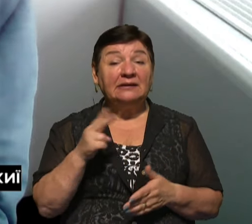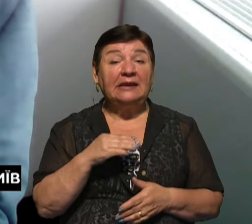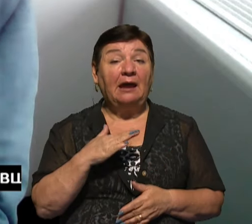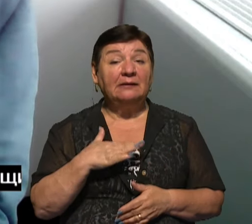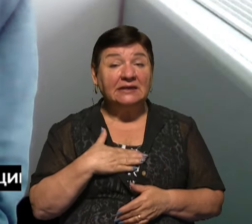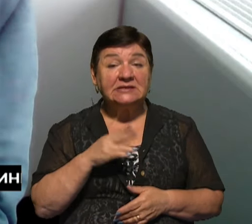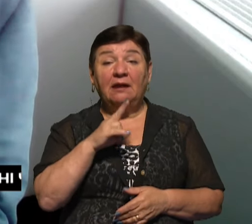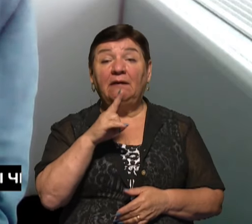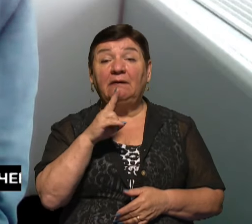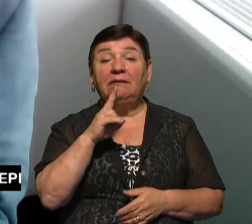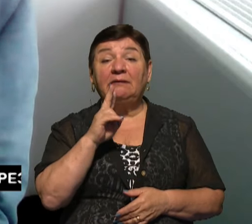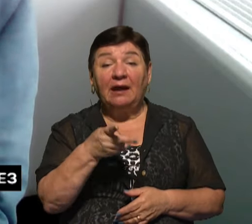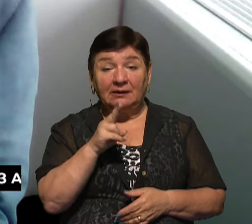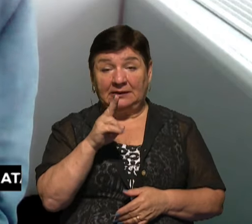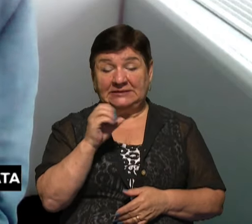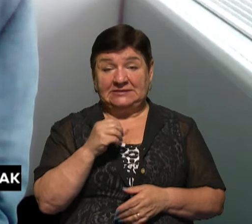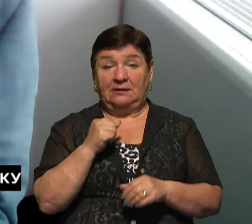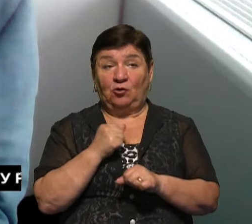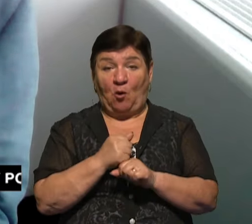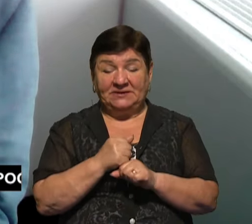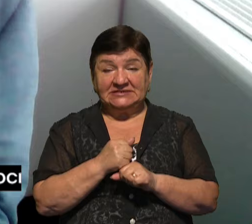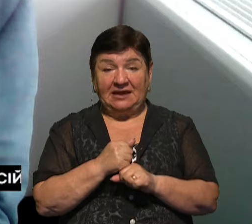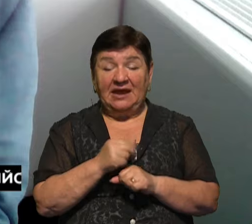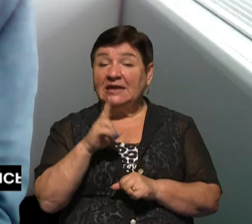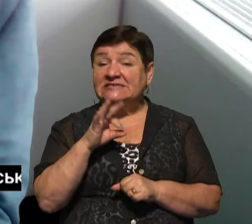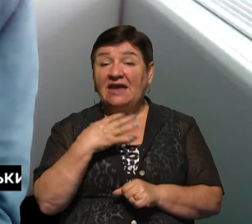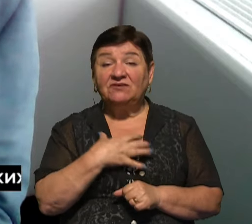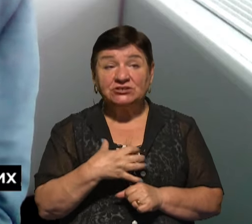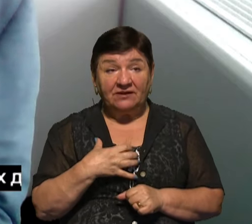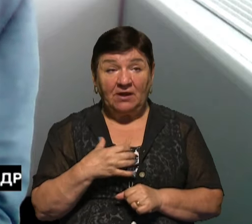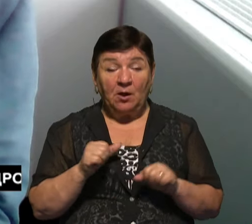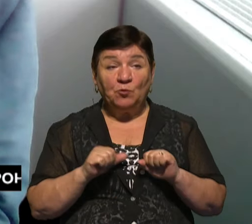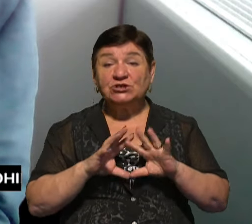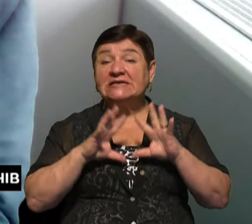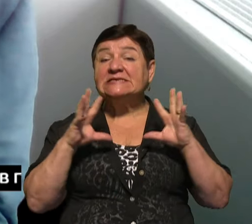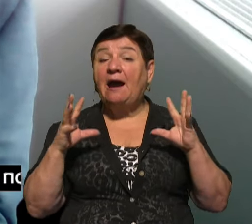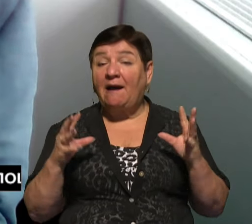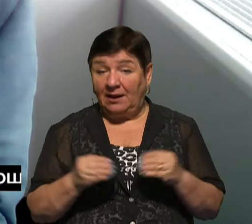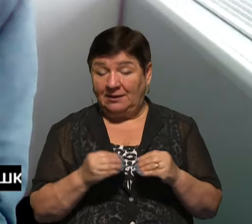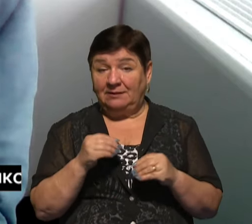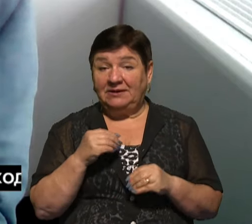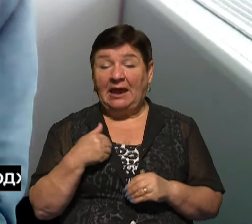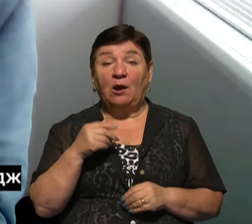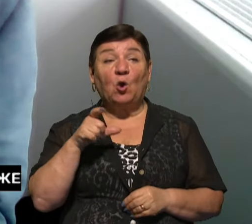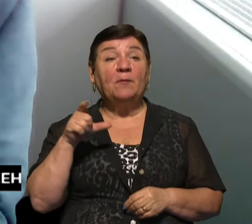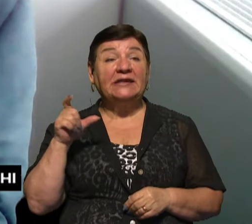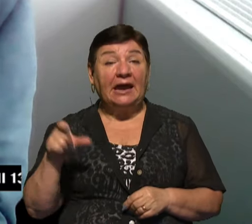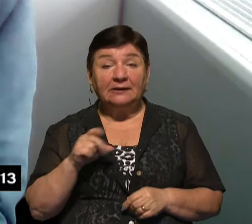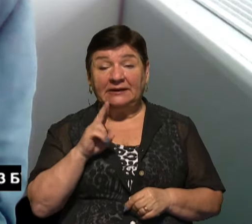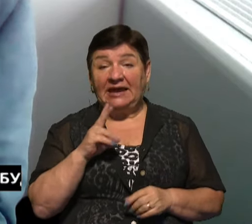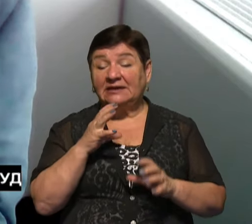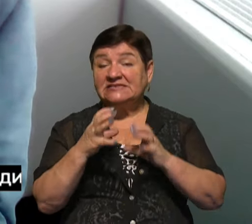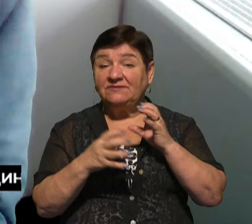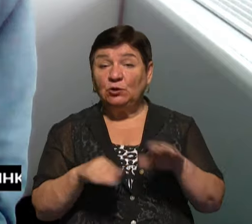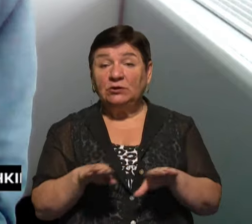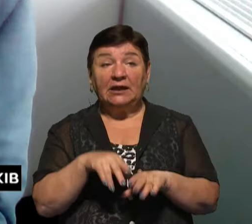це робиться, є найважливішим. Отже, я думаю, можна загально просто як громадяни, як світу, так і